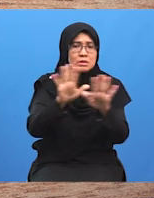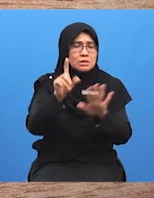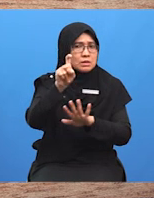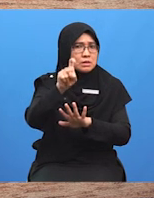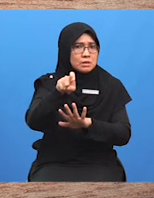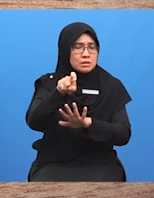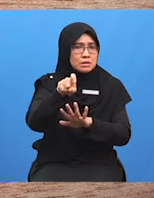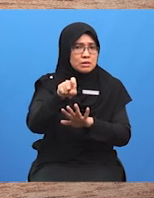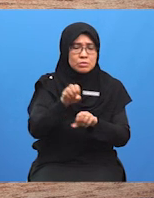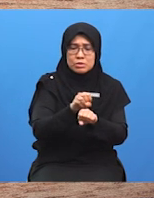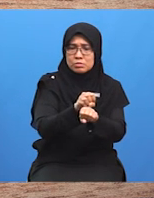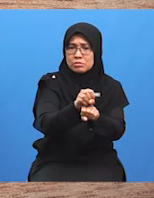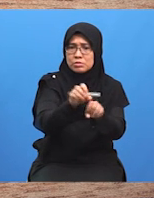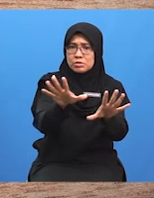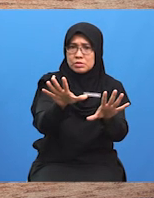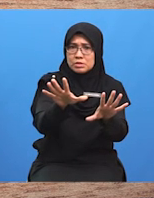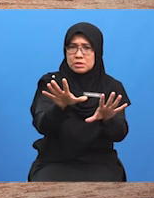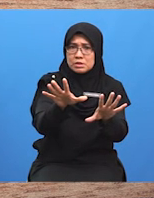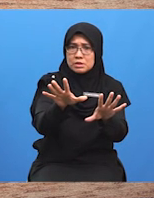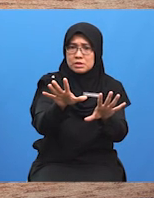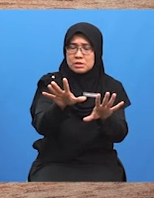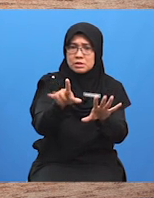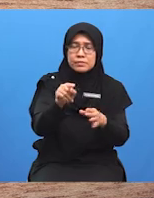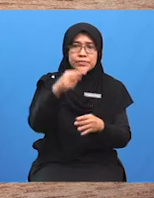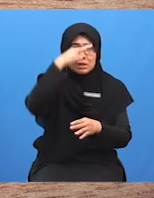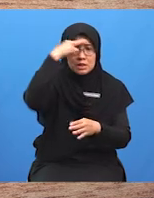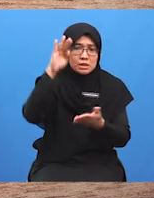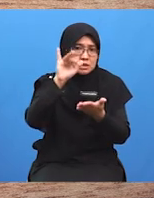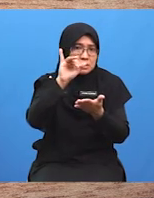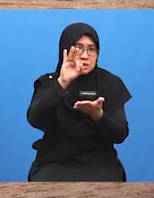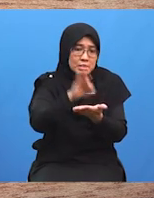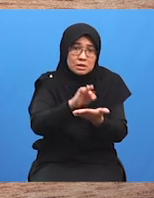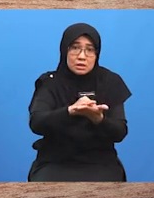menghuraikannya Hanya perlu memberi fakta sahaja